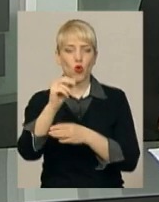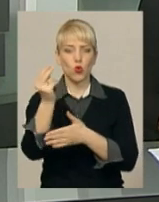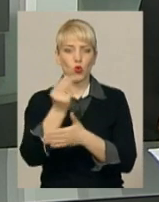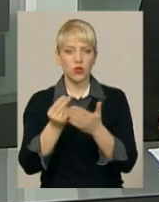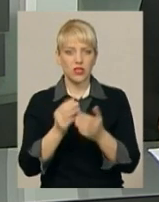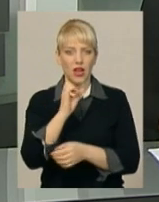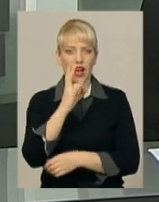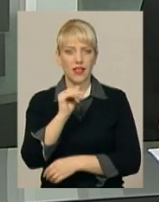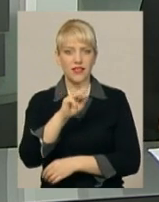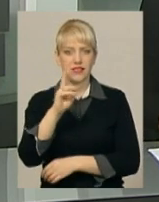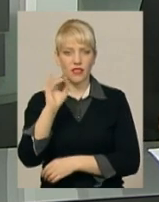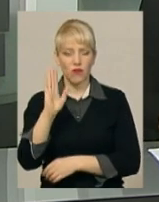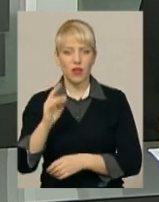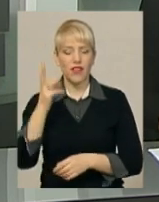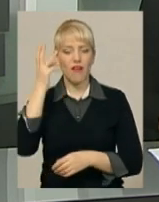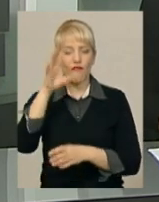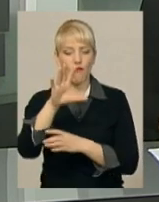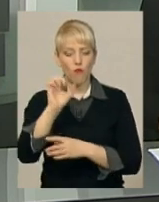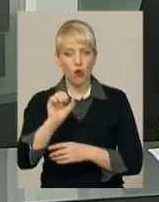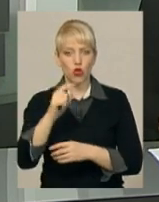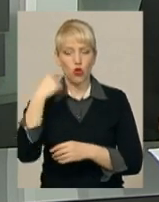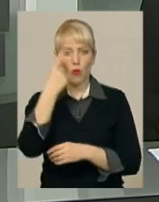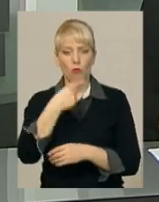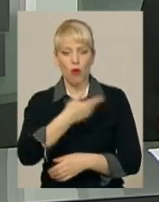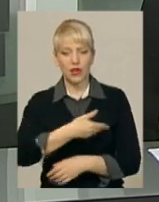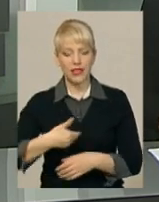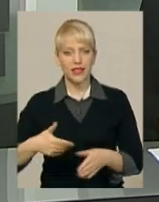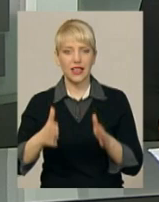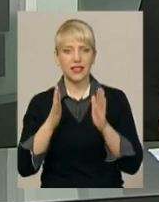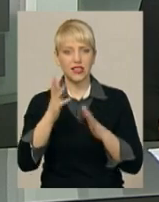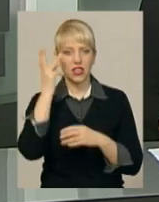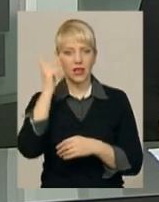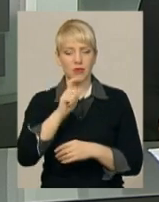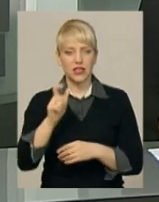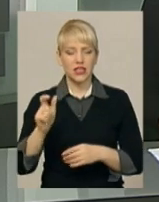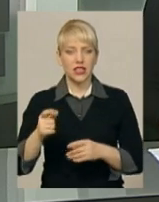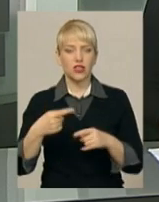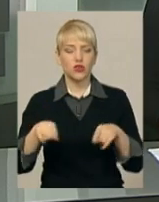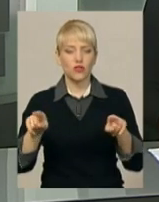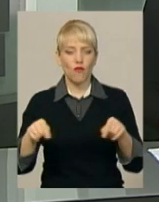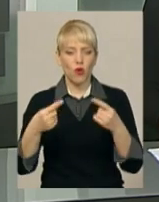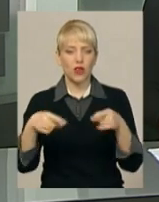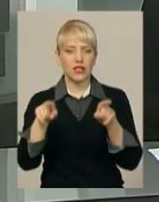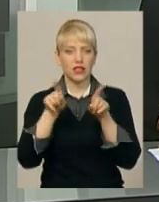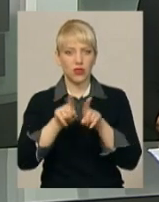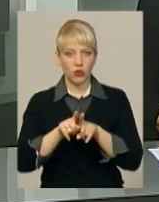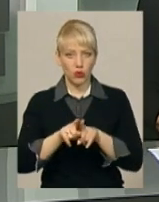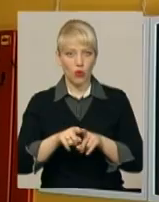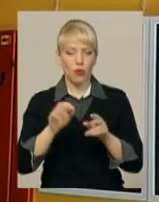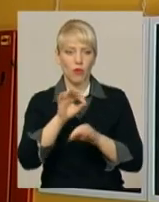портретах лише хмельничани. До створення такого проєкту, каже автор, спонукала збалансованість гендерної рівності.